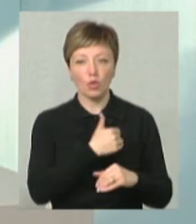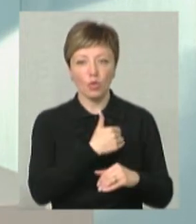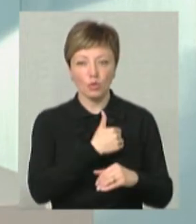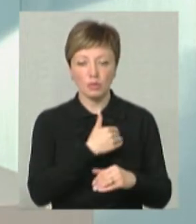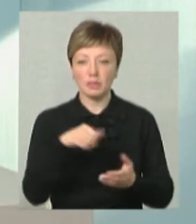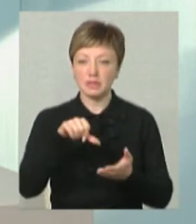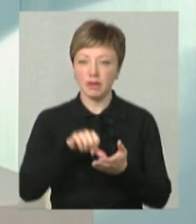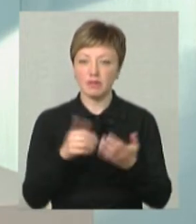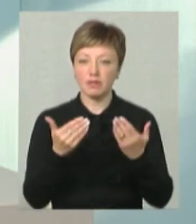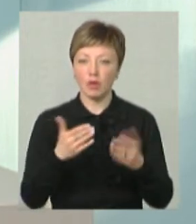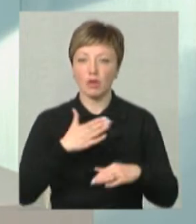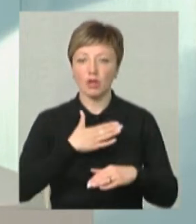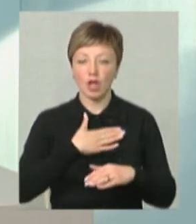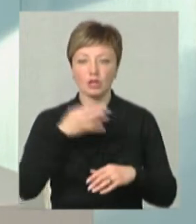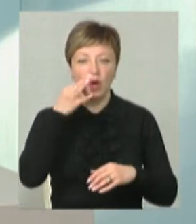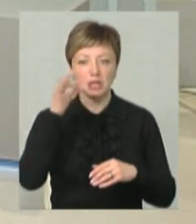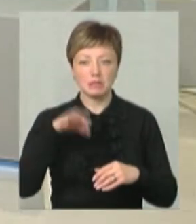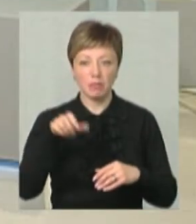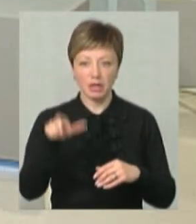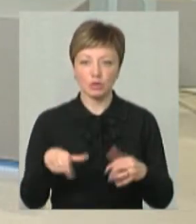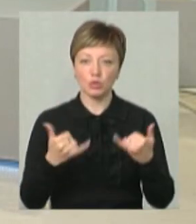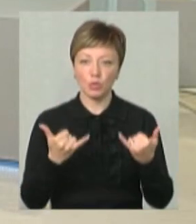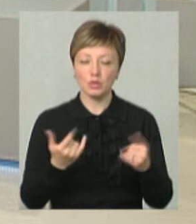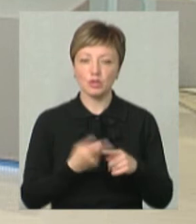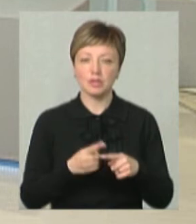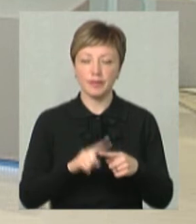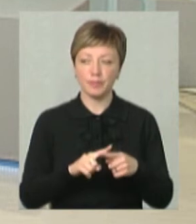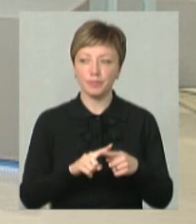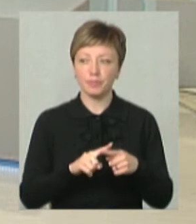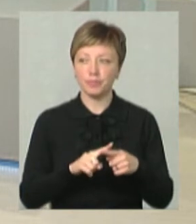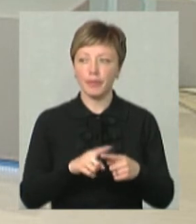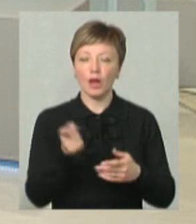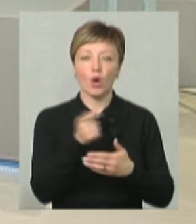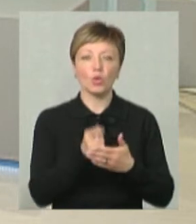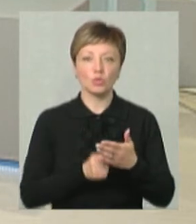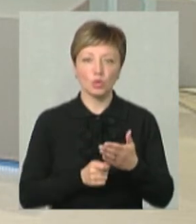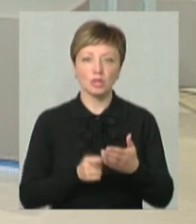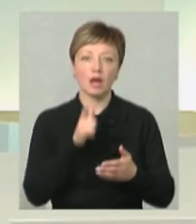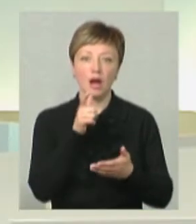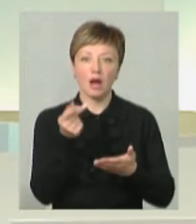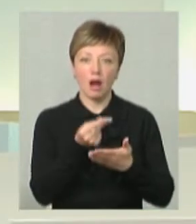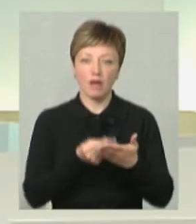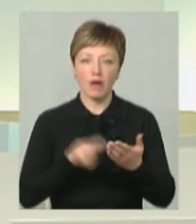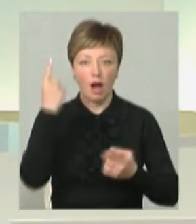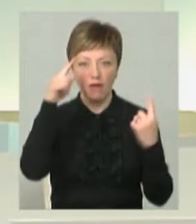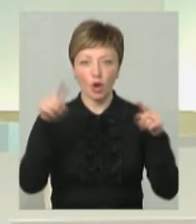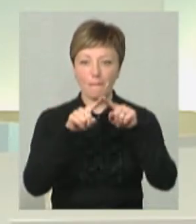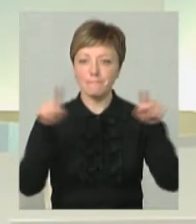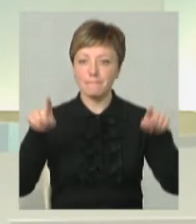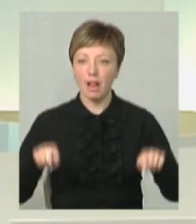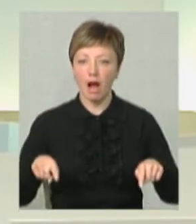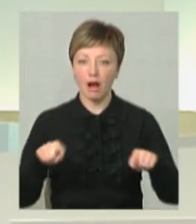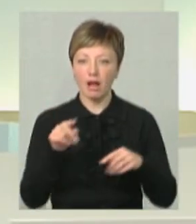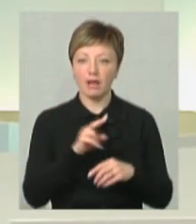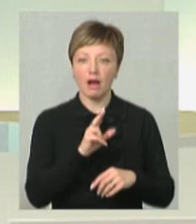представити вам нашого експерта сьогоднішнього. Це художник, графік, автор плакатів Володимир